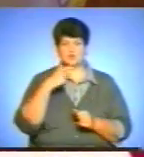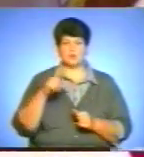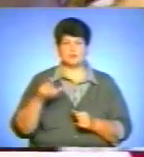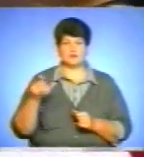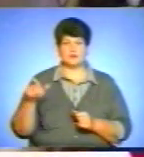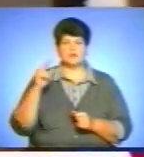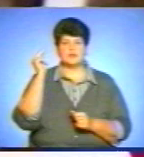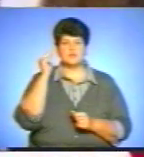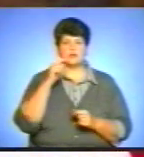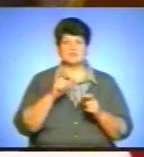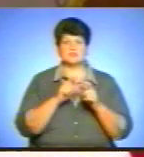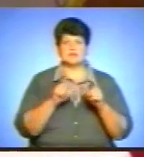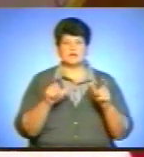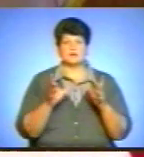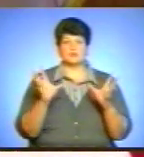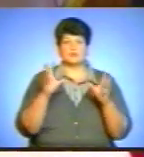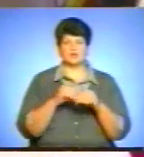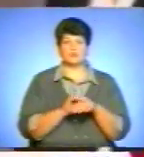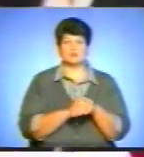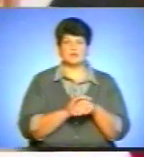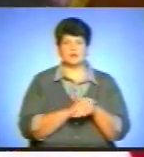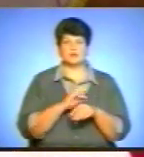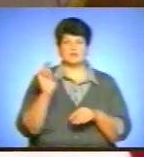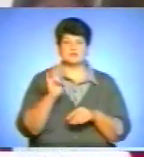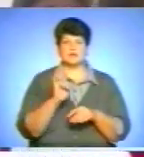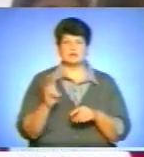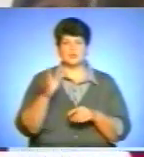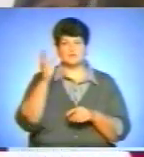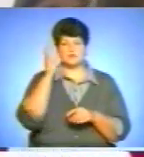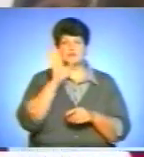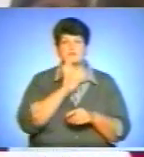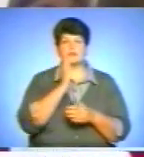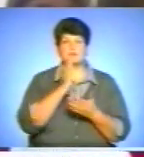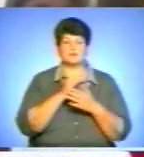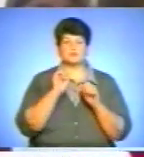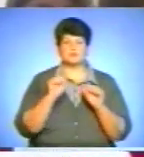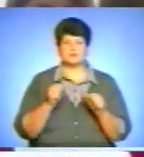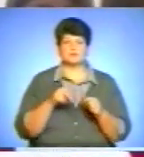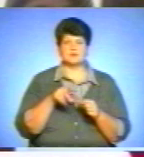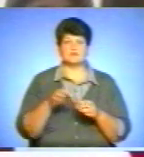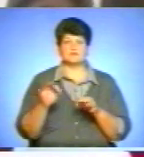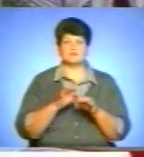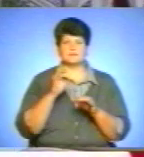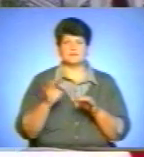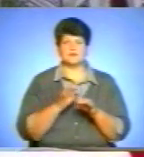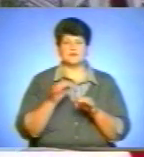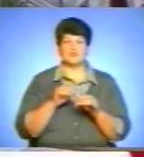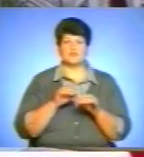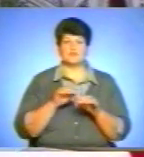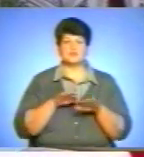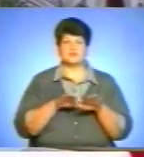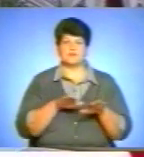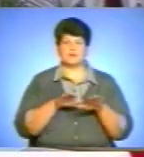навчальному закладі поєднують гуманітарну та християнську освіту. Дівчата мають змогу відвідувати гуртки швейної справи, хорового церковного